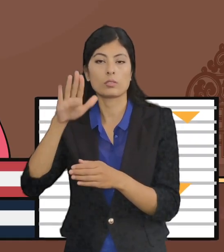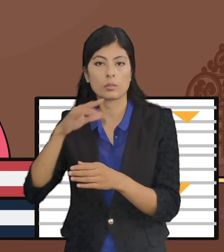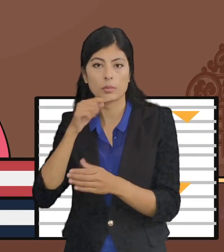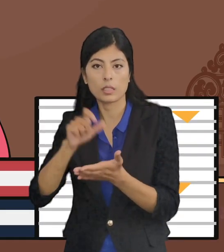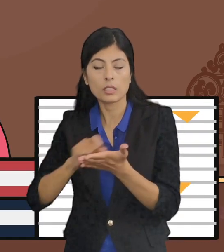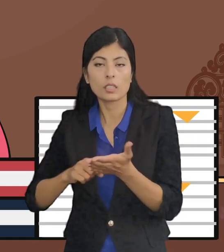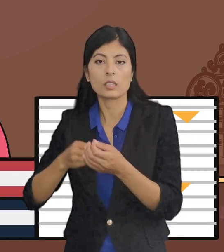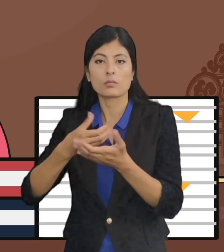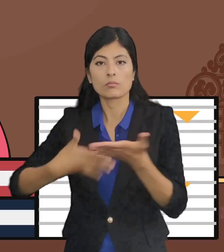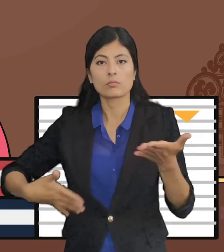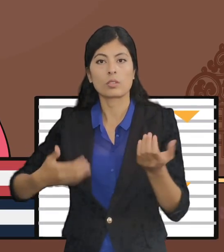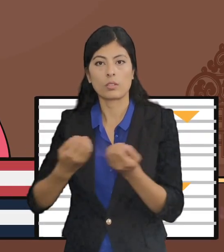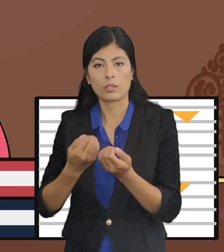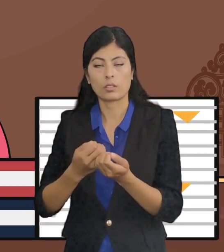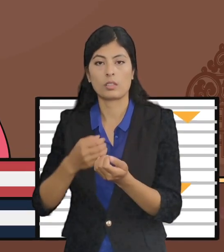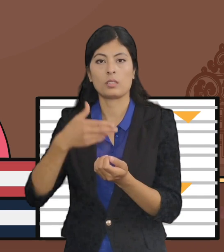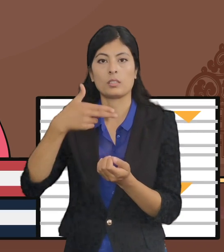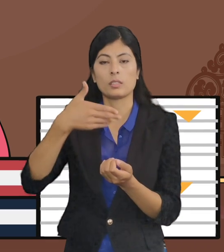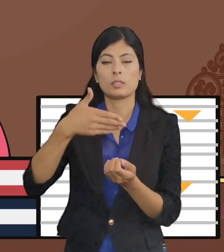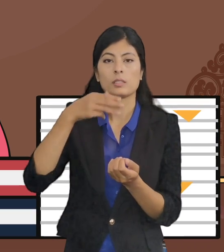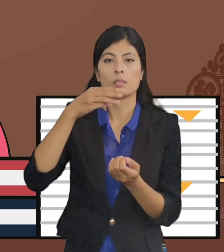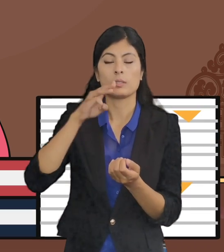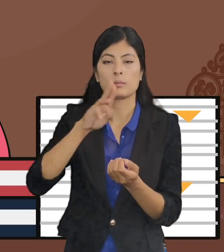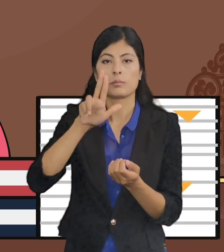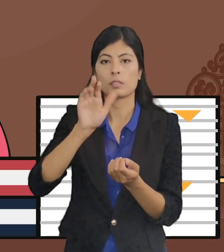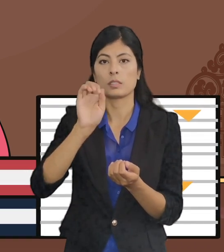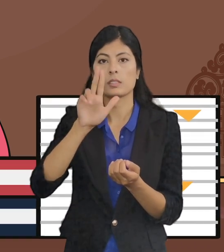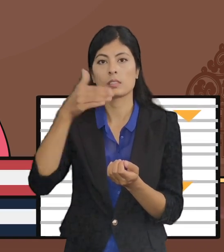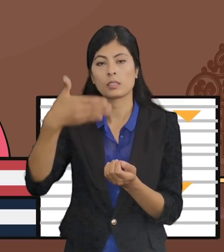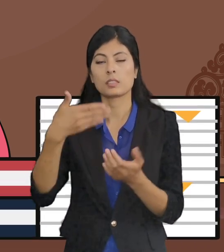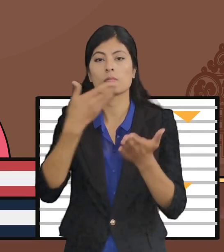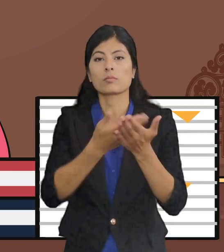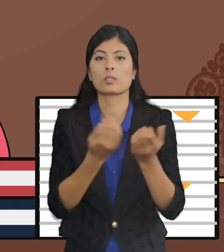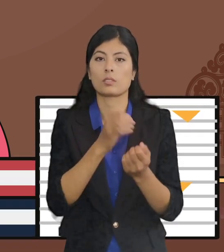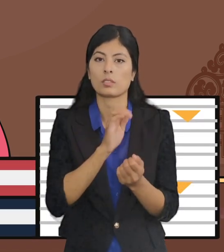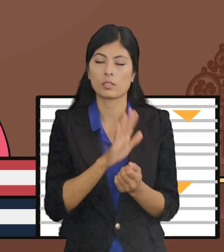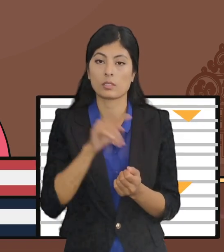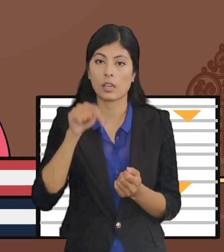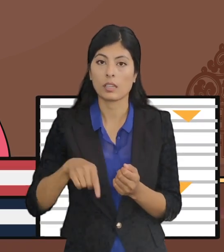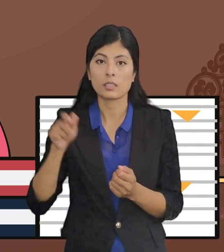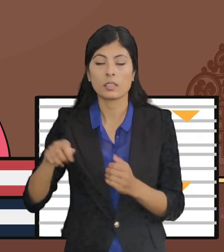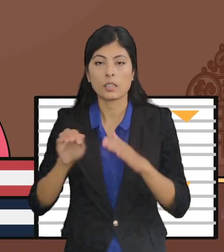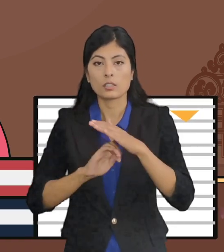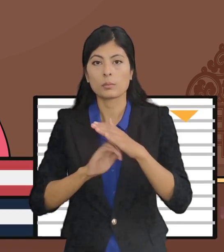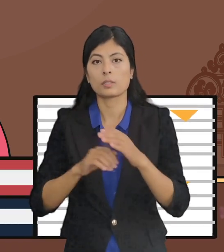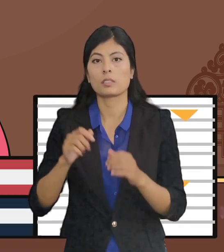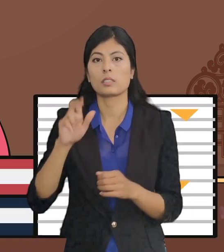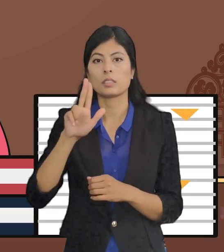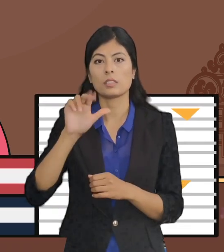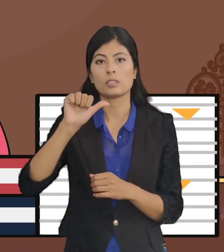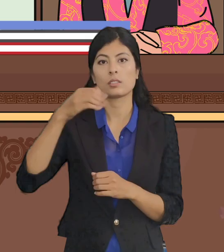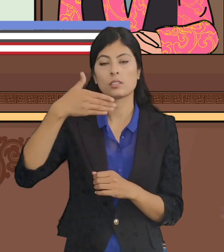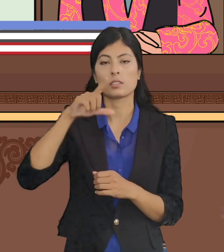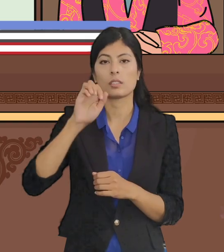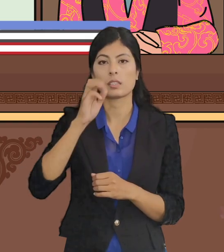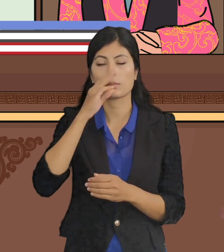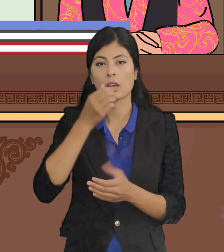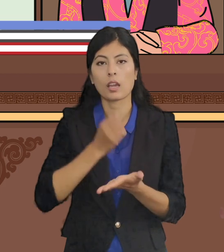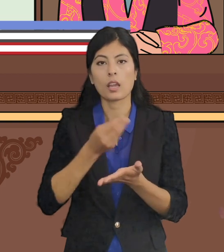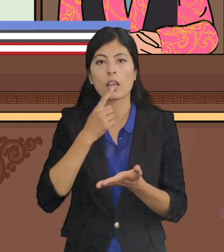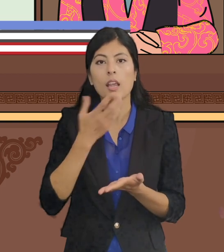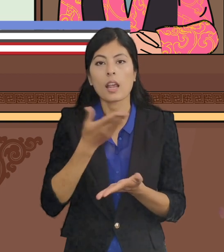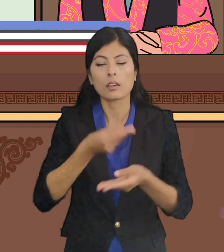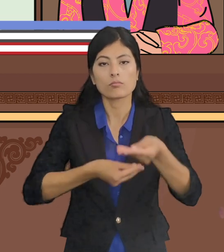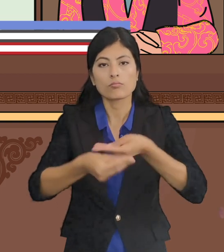प्रस्तूत पर्मान के बारे में दोसर पक्ष के कोनो बात यदि हायता लिखित ब्यान करा के मीशिल में सामेल करा सकाया